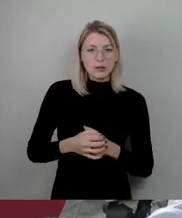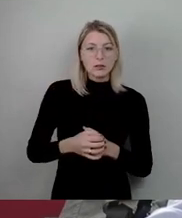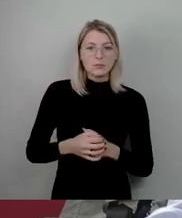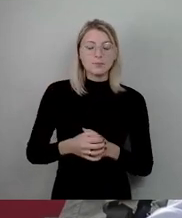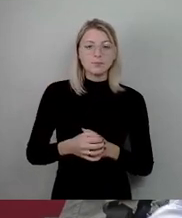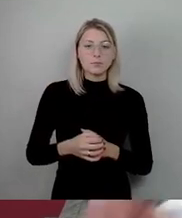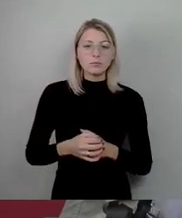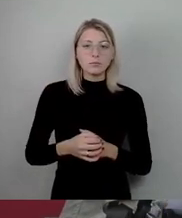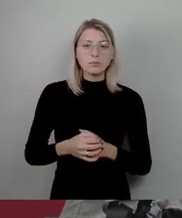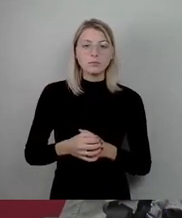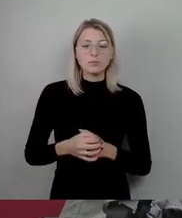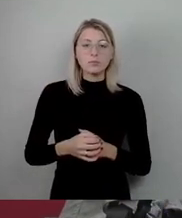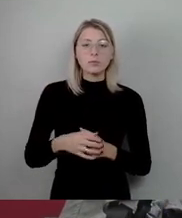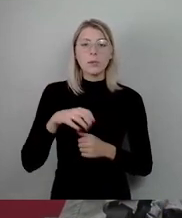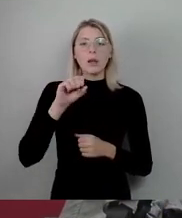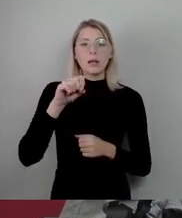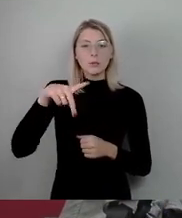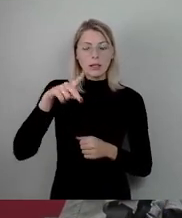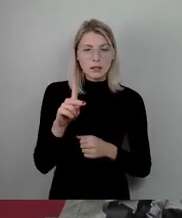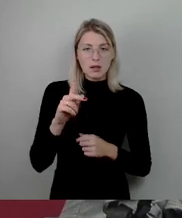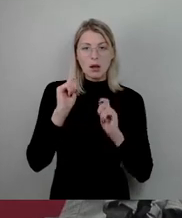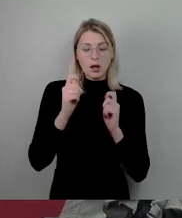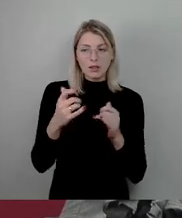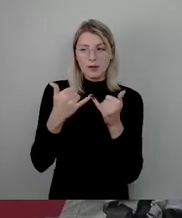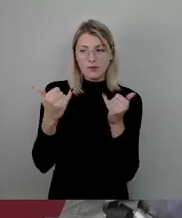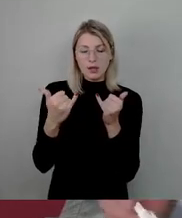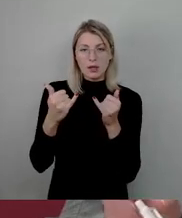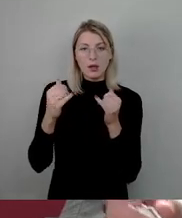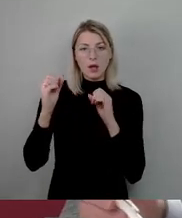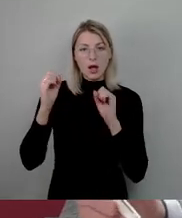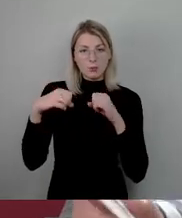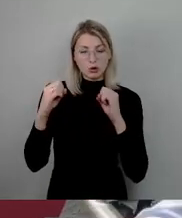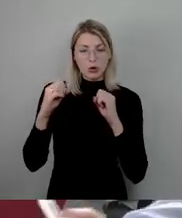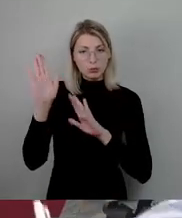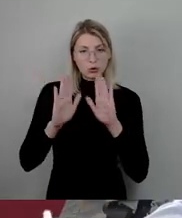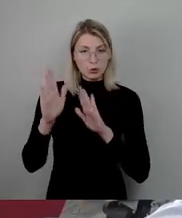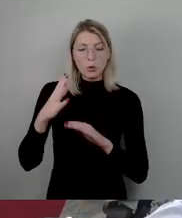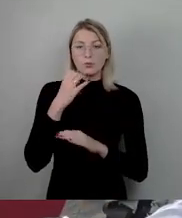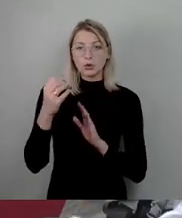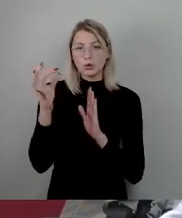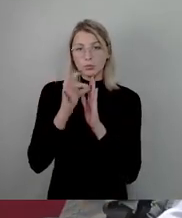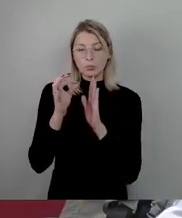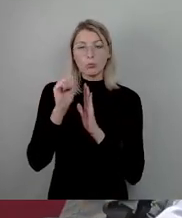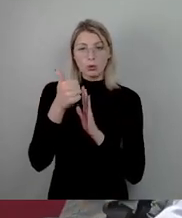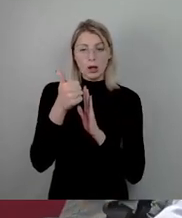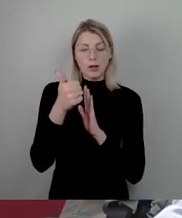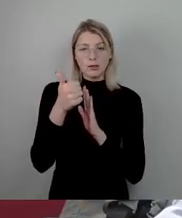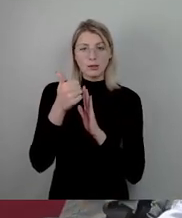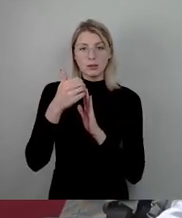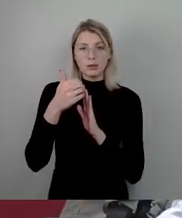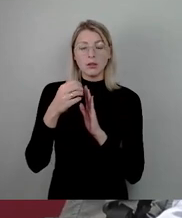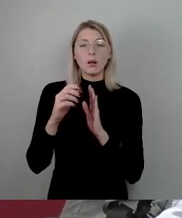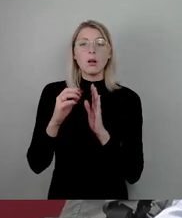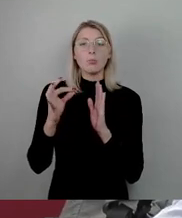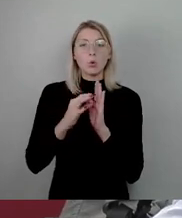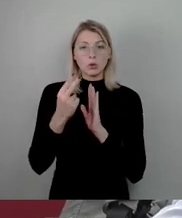den SPD-Antrag abzustimmen bitten. Wir bitten punktweise den Punkt 1, bei den Punkt 2, da hat